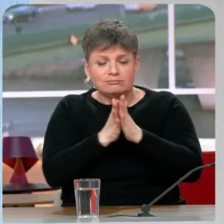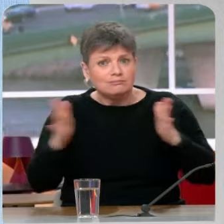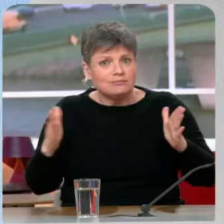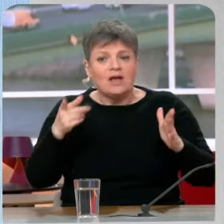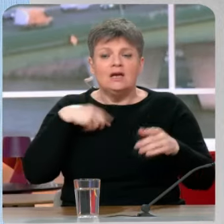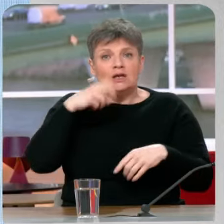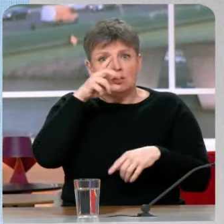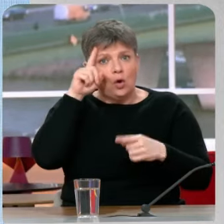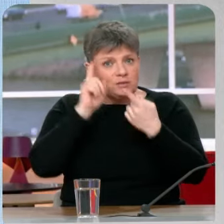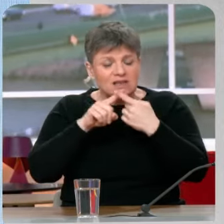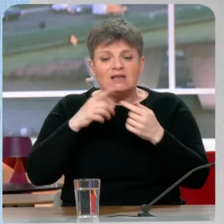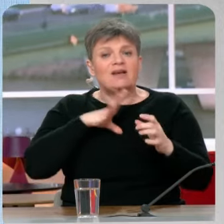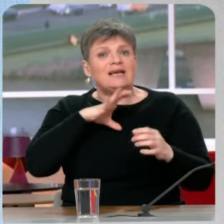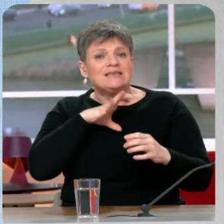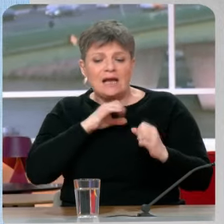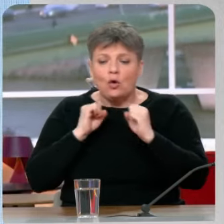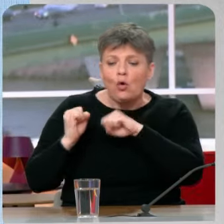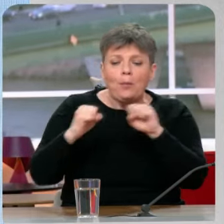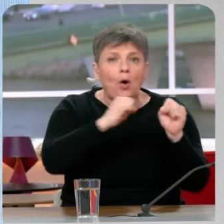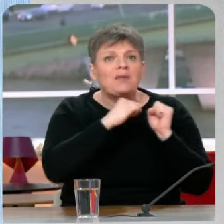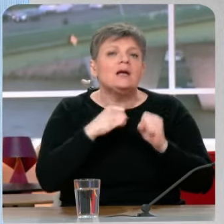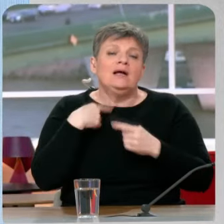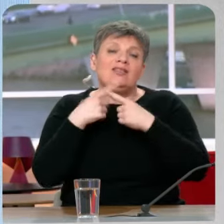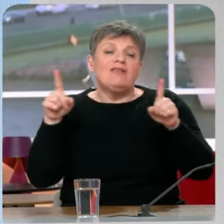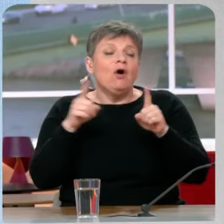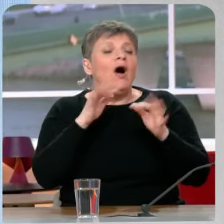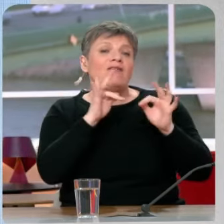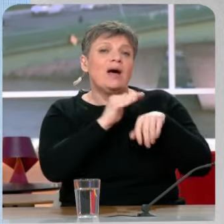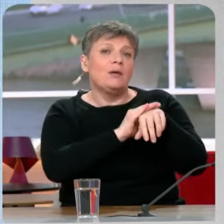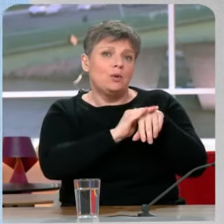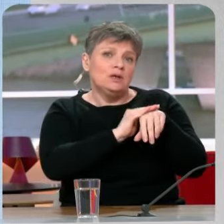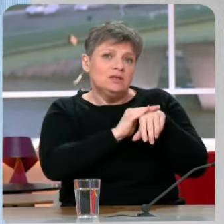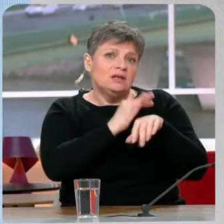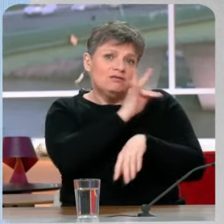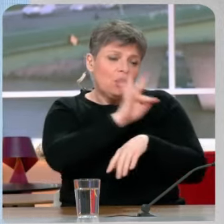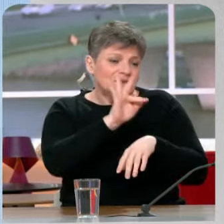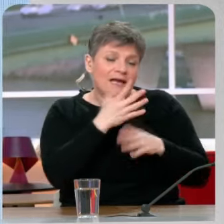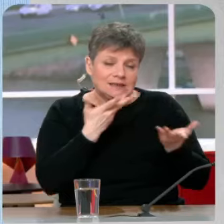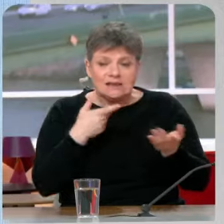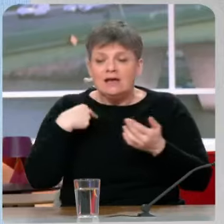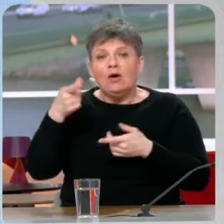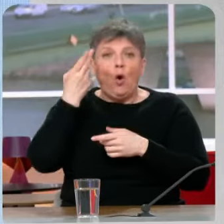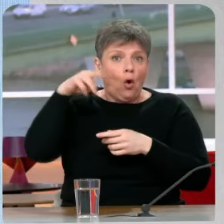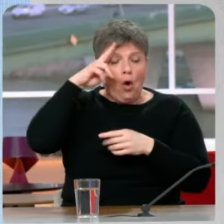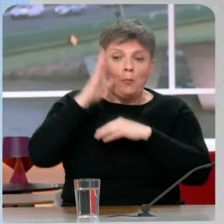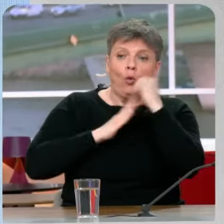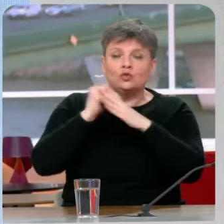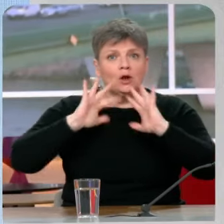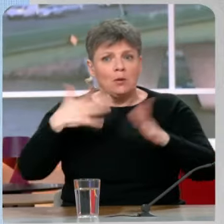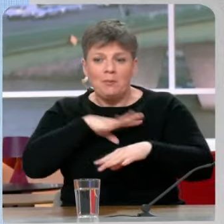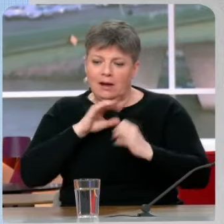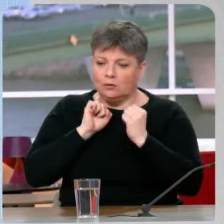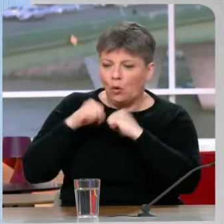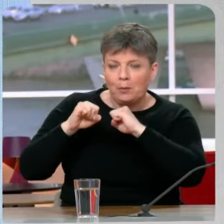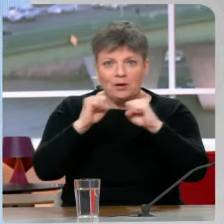C'est ça la grande différence avec la vie politique française, parfois, c'est que l'Europe ne se construit que par des compromis et pas par des polarisations et de la conflictualité,